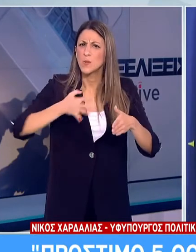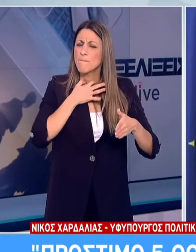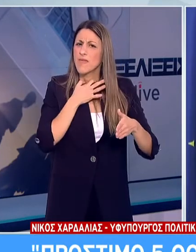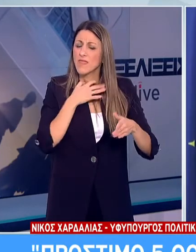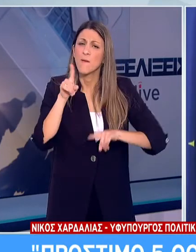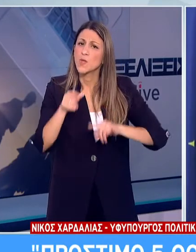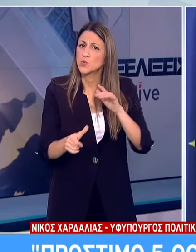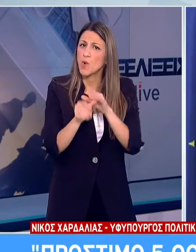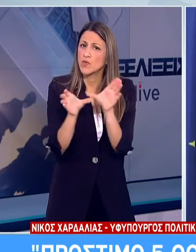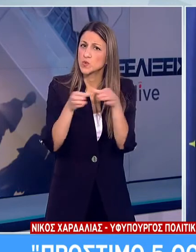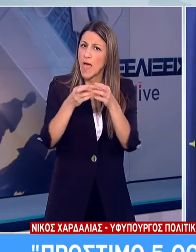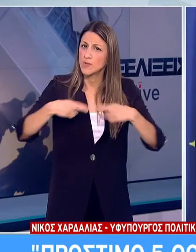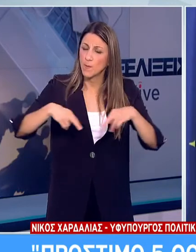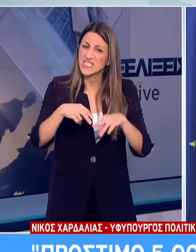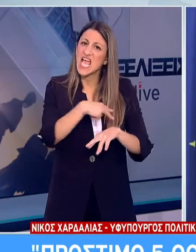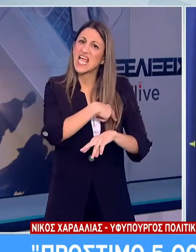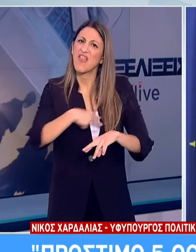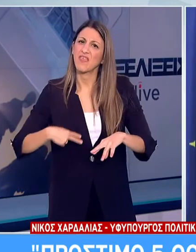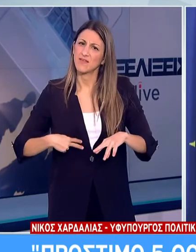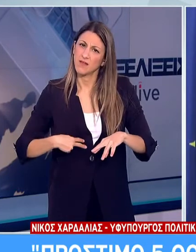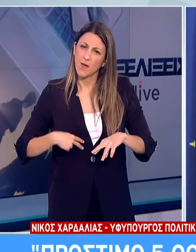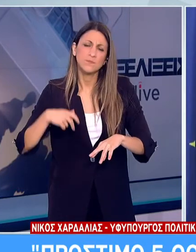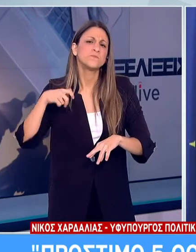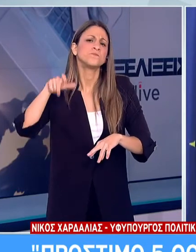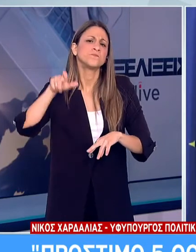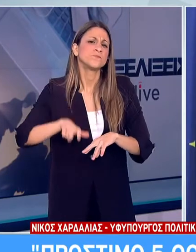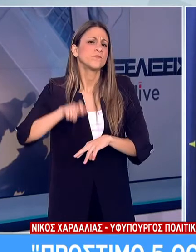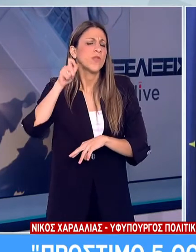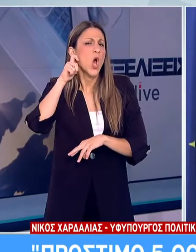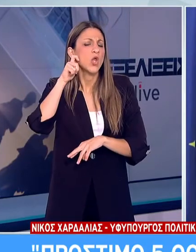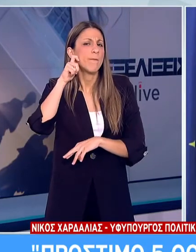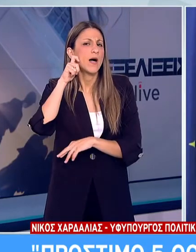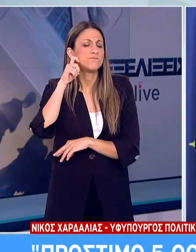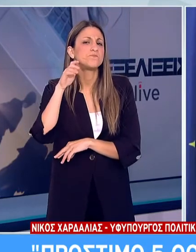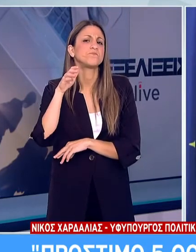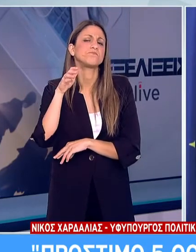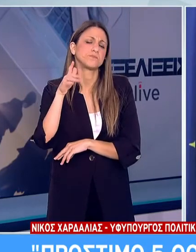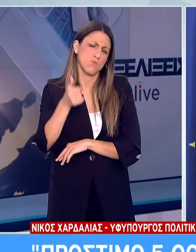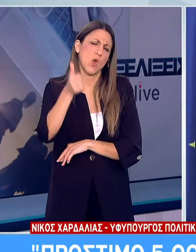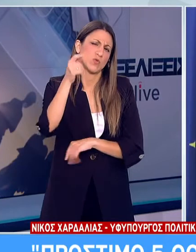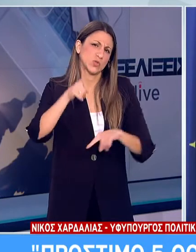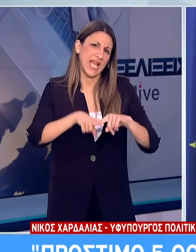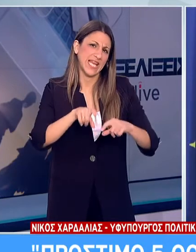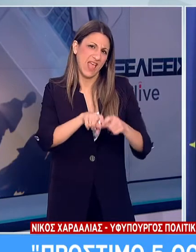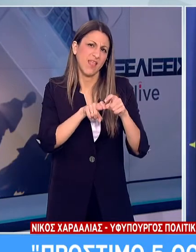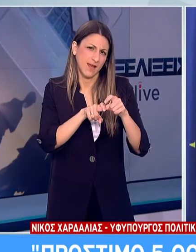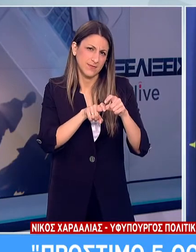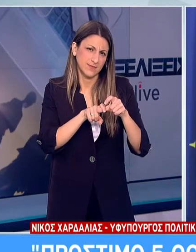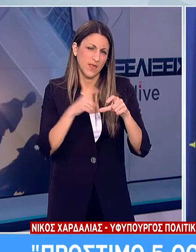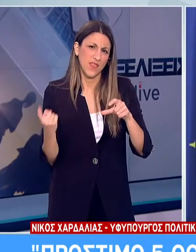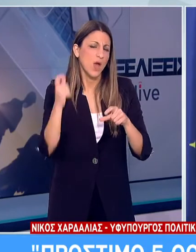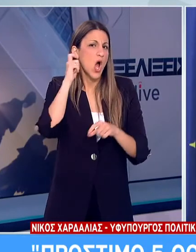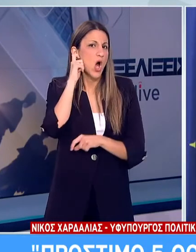αναλαμβάνει καθηγήτρα πνευμολογίας εντατικής θεραπείας της Ιατρικής Σχολής του ΕΚΠΑ και Πρόεδρος της Ελληνικής Εταιρείας Συντατικής Θεραπείας